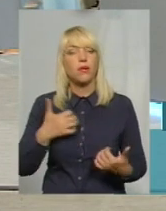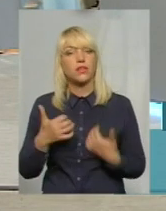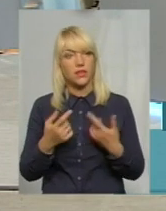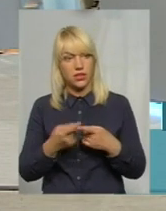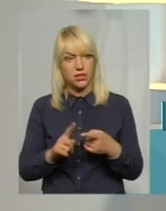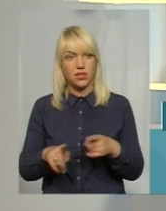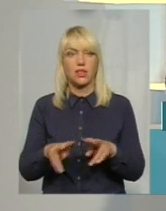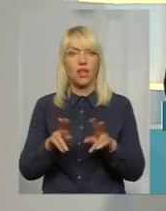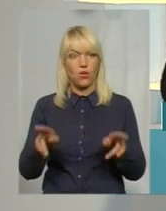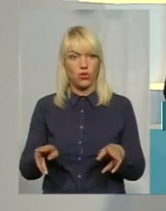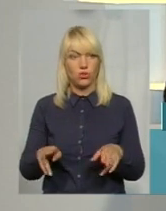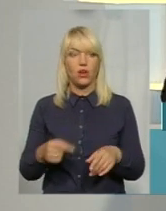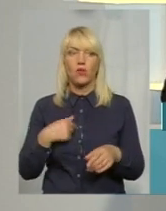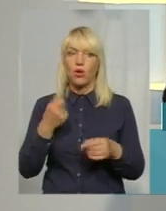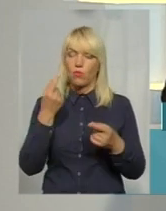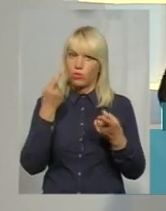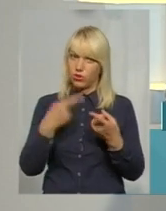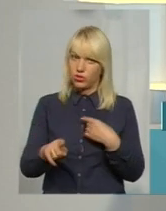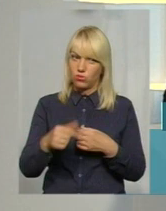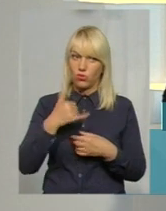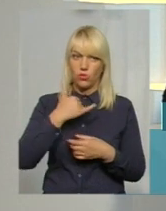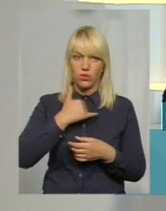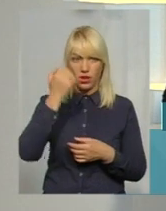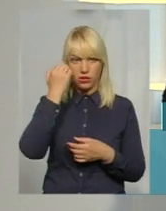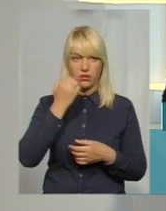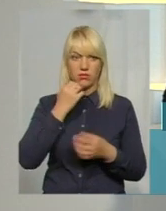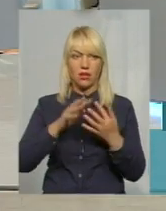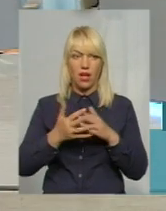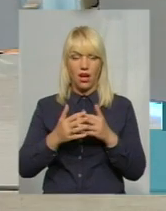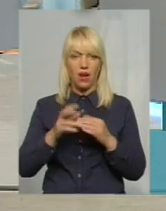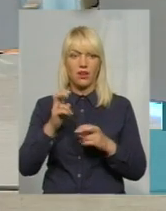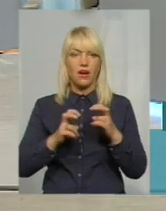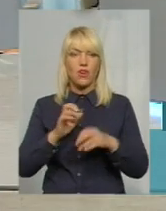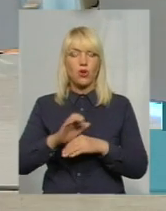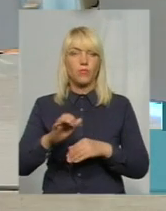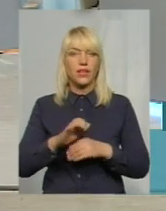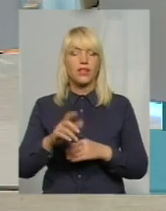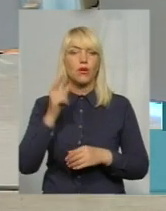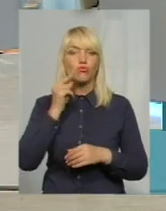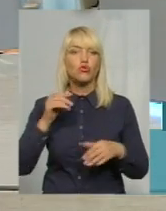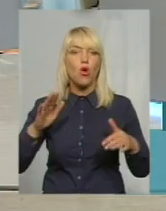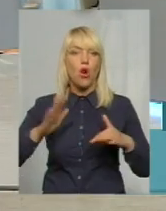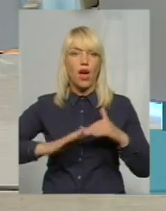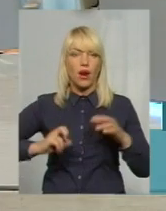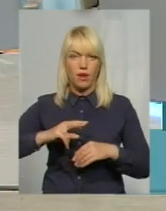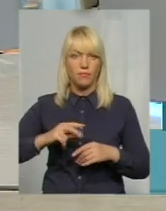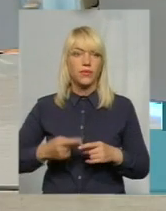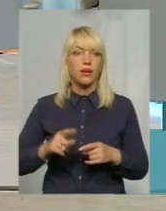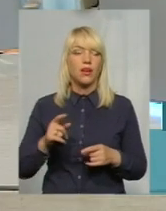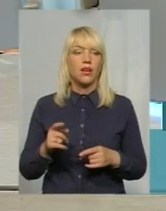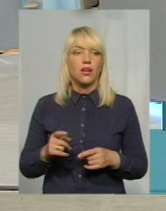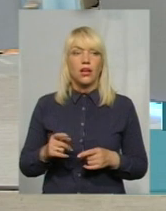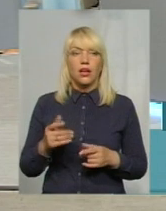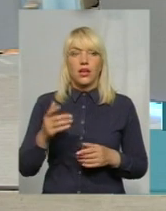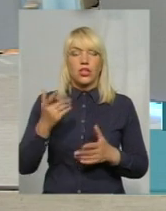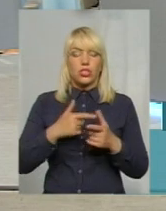Так, трошки по-іншому у нас дякують агровиробники бжолерам. Пане Михайле, скажіть, чи відомі вам випадки, коли заключення